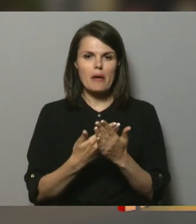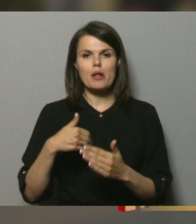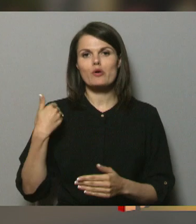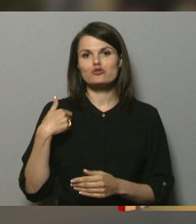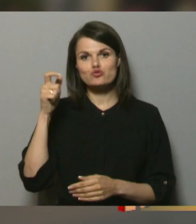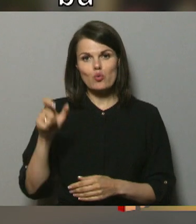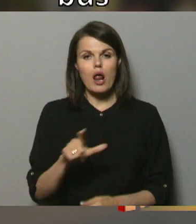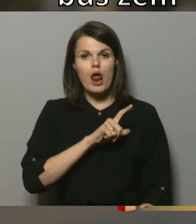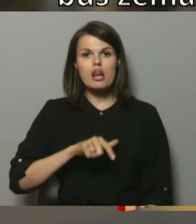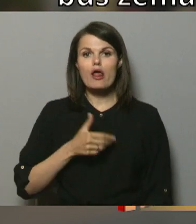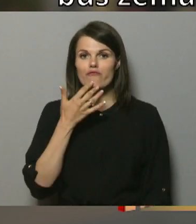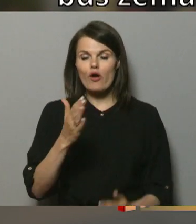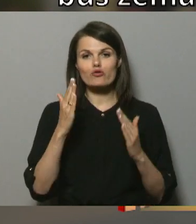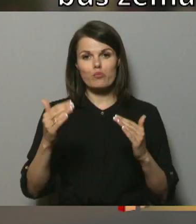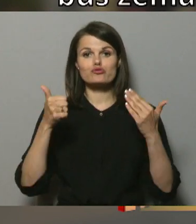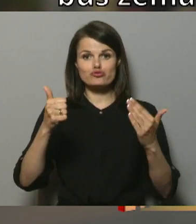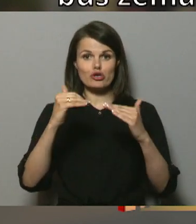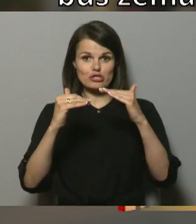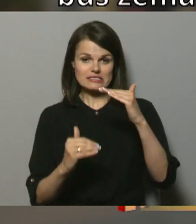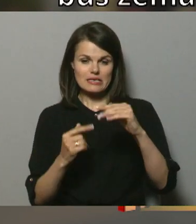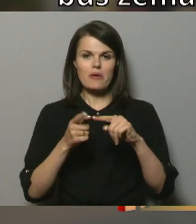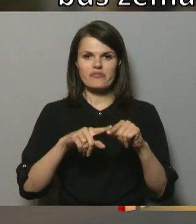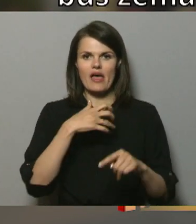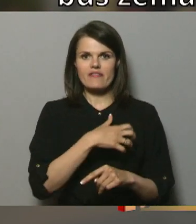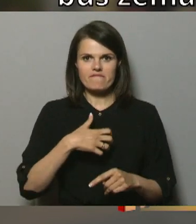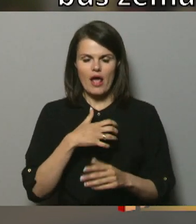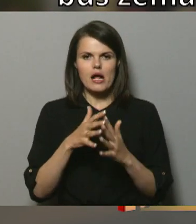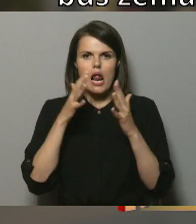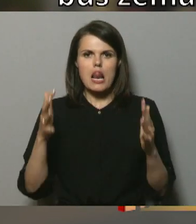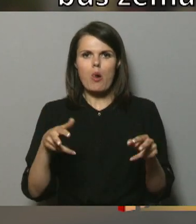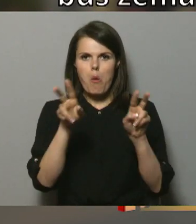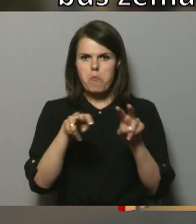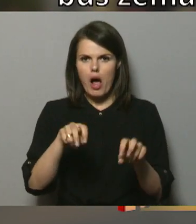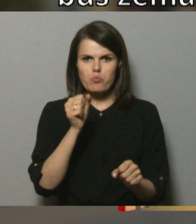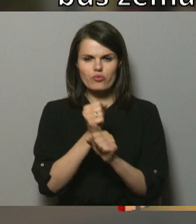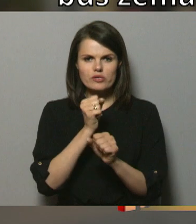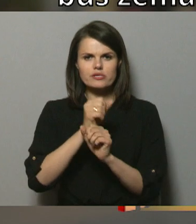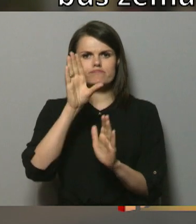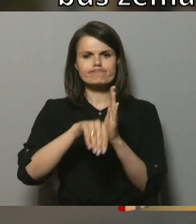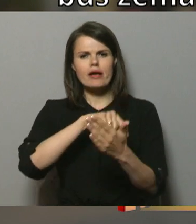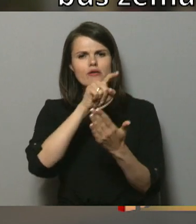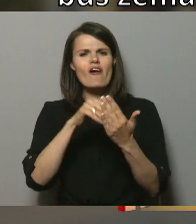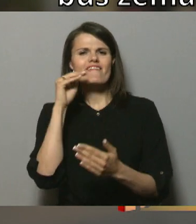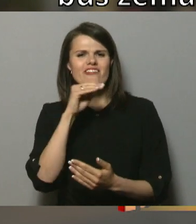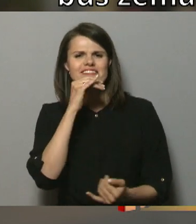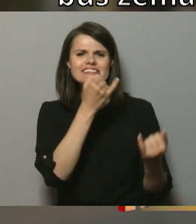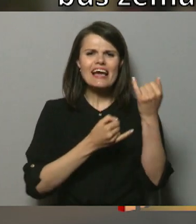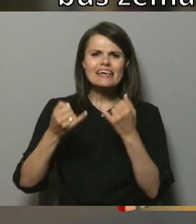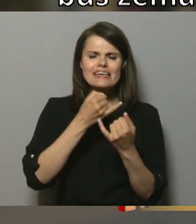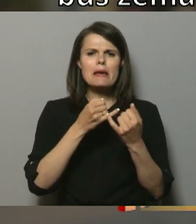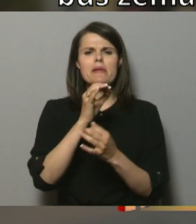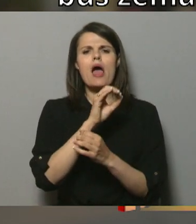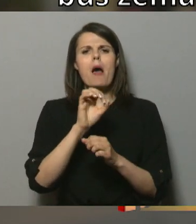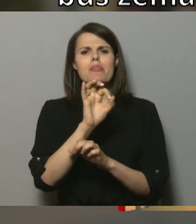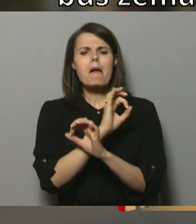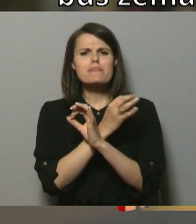ja skolēnam Latviešu valodā būs zemāk par seši, tad jākārto lielais pārbaudas darbs, kas ietvers jautājums par fiziku, ķīmiju, bioloģiju,